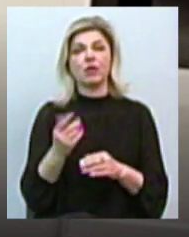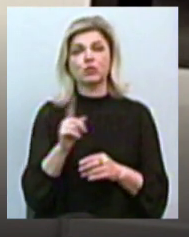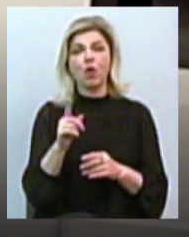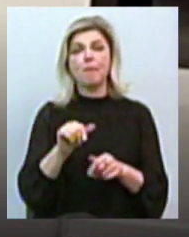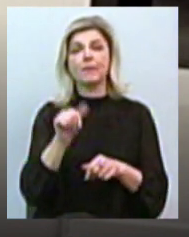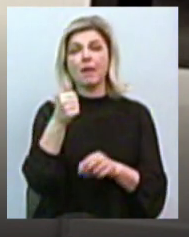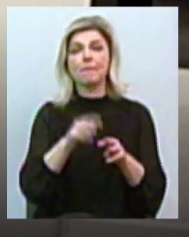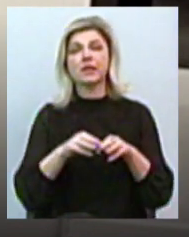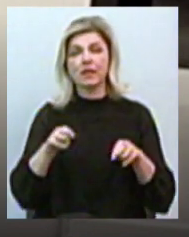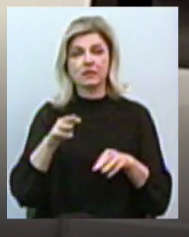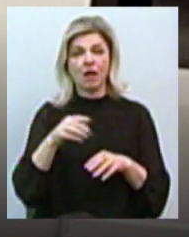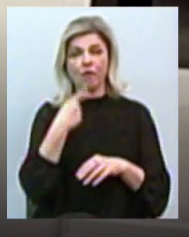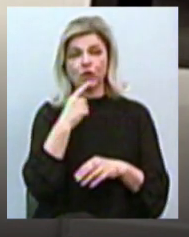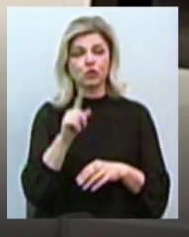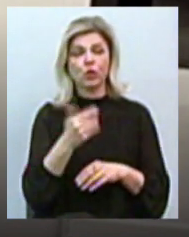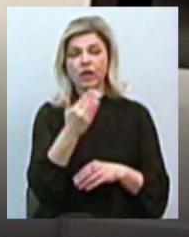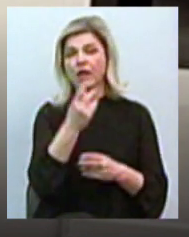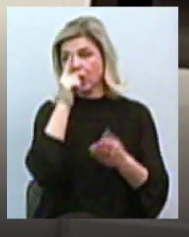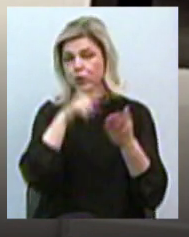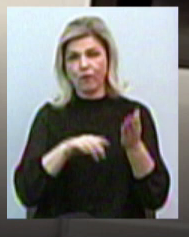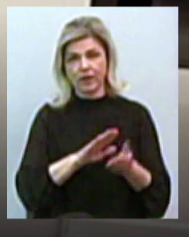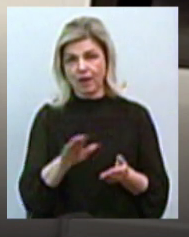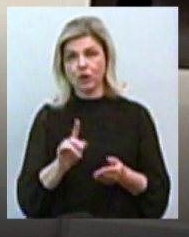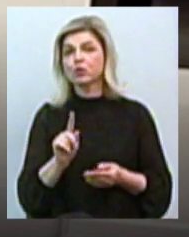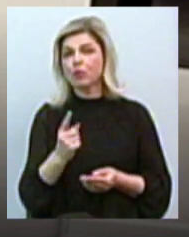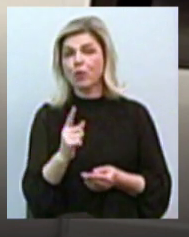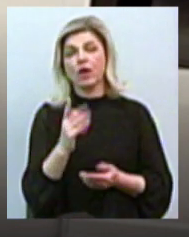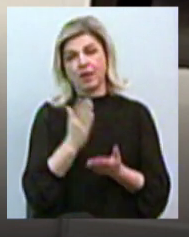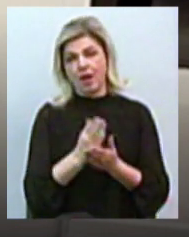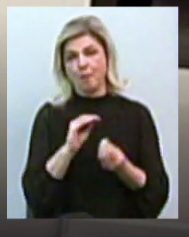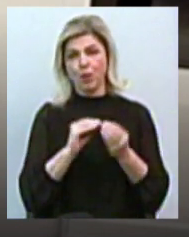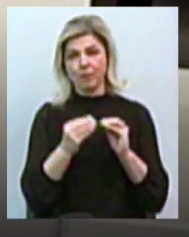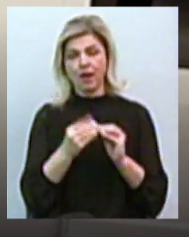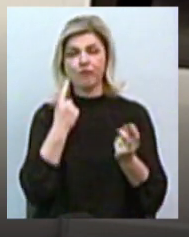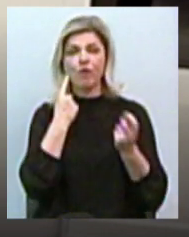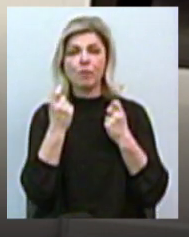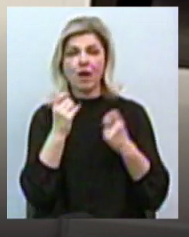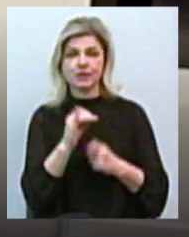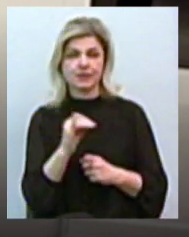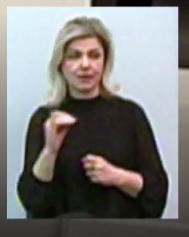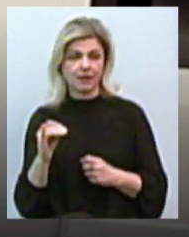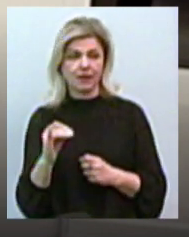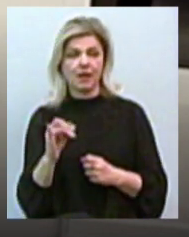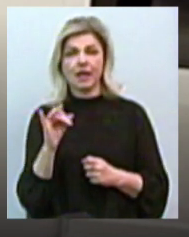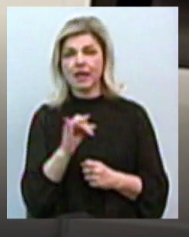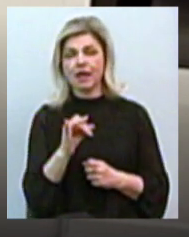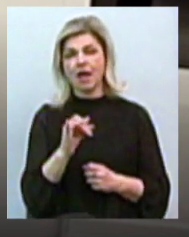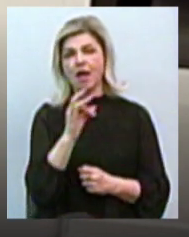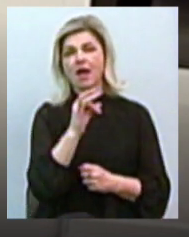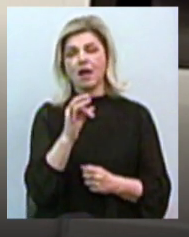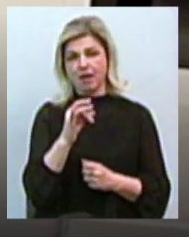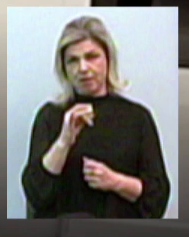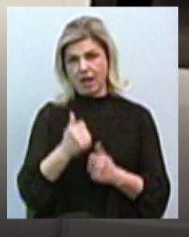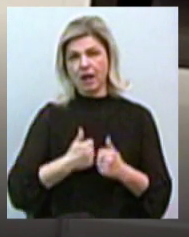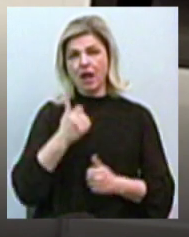основна проблема України, що їй не довіряють. Чому не довіряють? Тому що є проблема інформації і репутації. Так от,